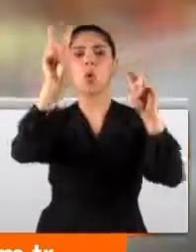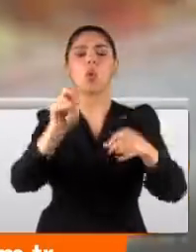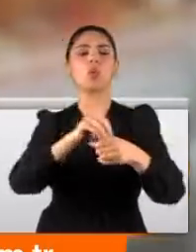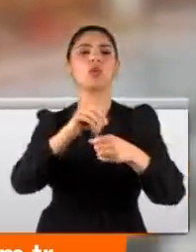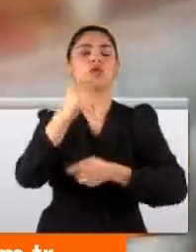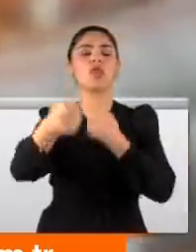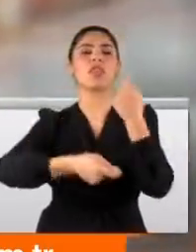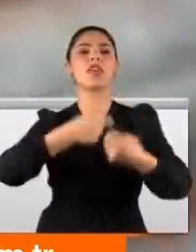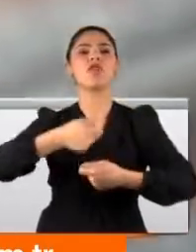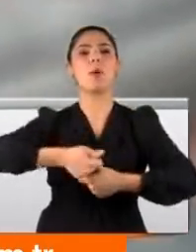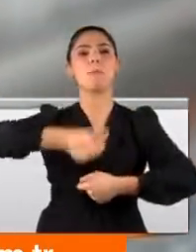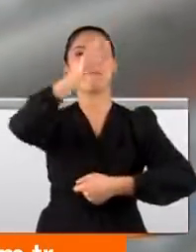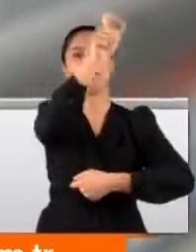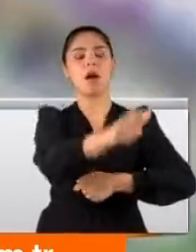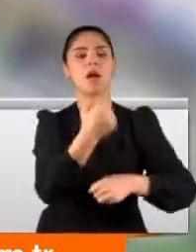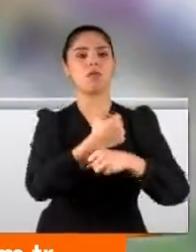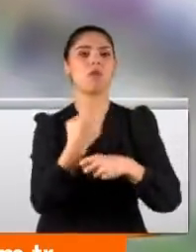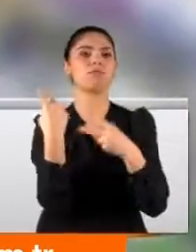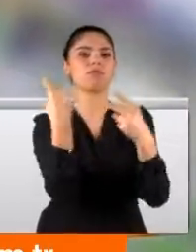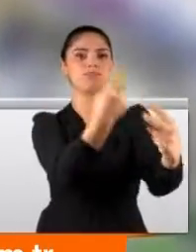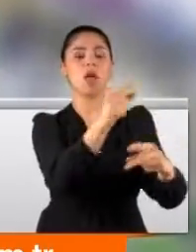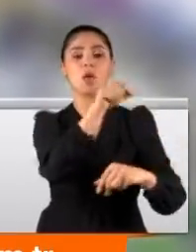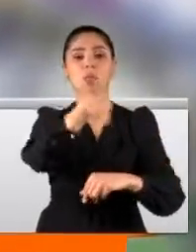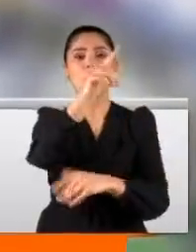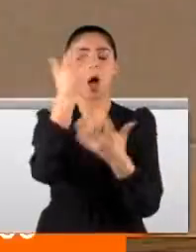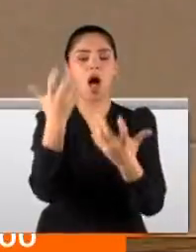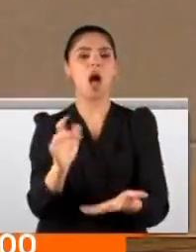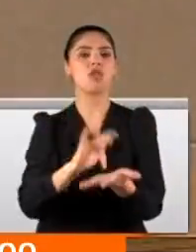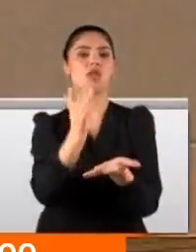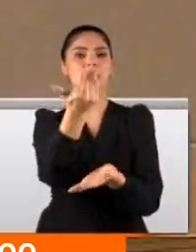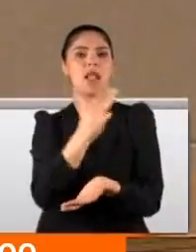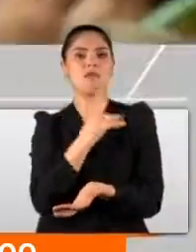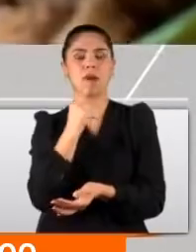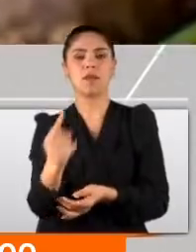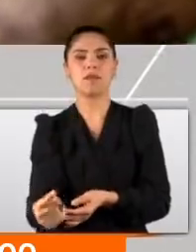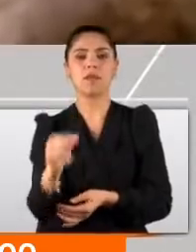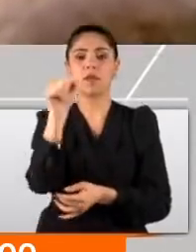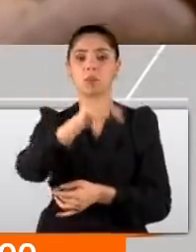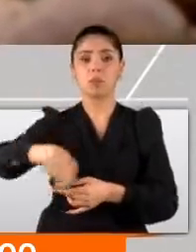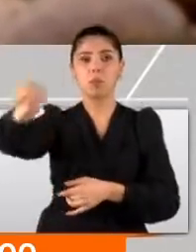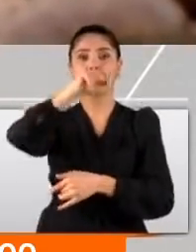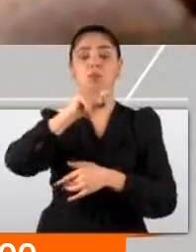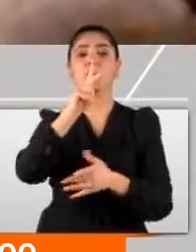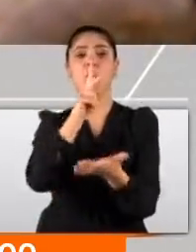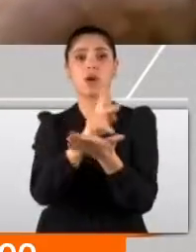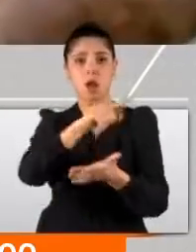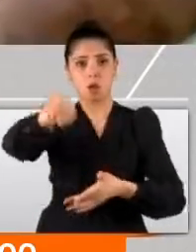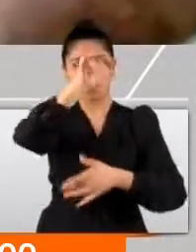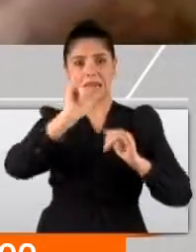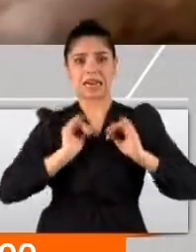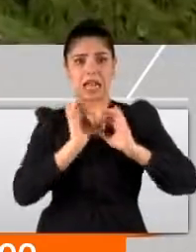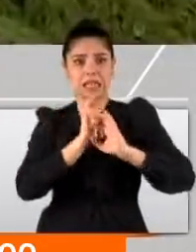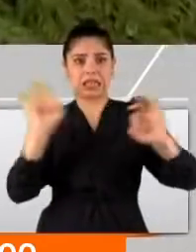Mehmet Muş'u görevlendirdi Erdoğan. Yeni ve ağır yaptırımlar yolda. Bu müeyyideyi onları rahatsız edici